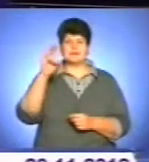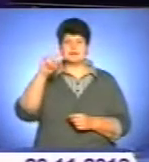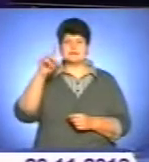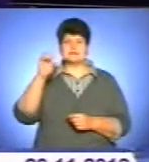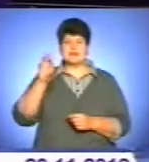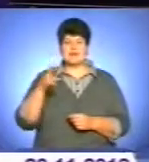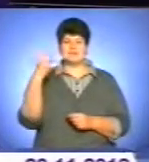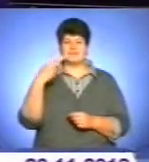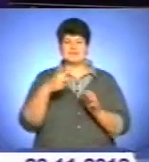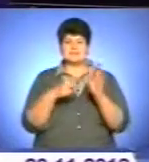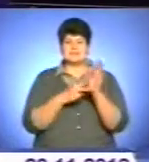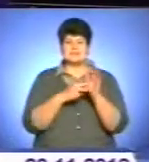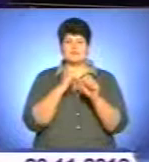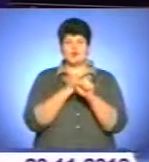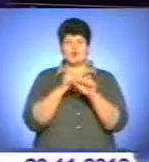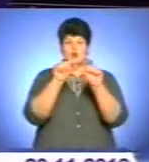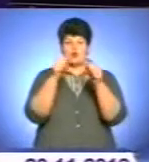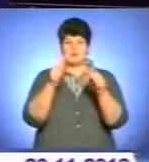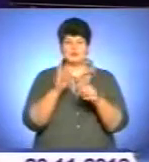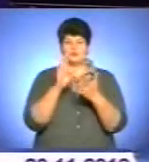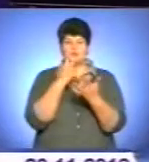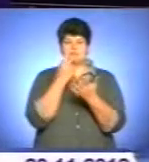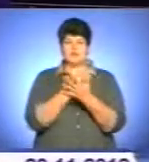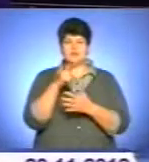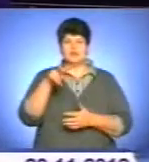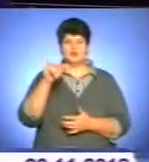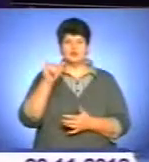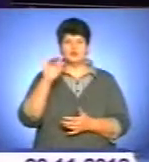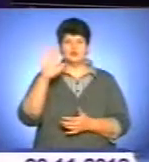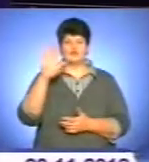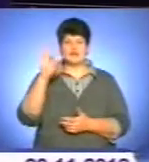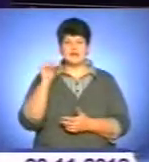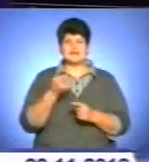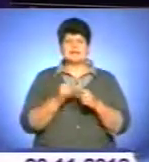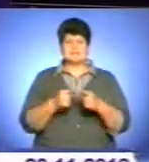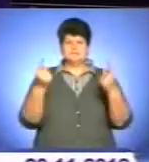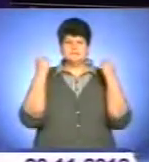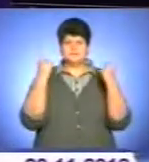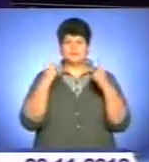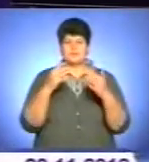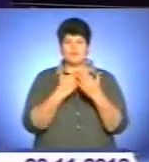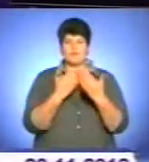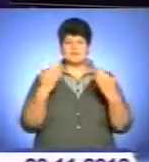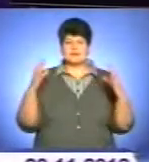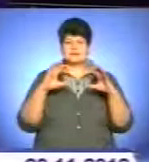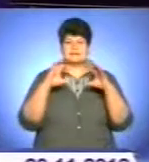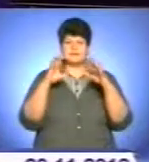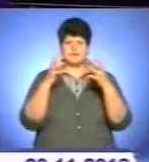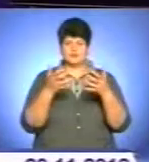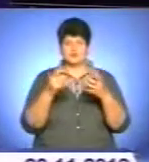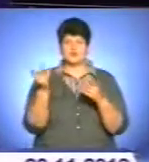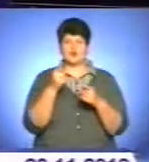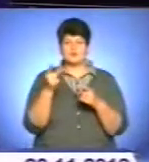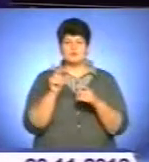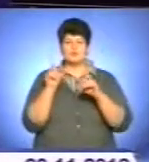робіт митця експонуватимуться у Луврі. Це один з найбільших музеїв світу. На виставку поїде і делегація з Тернопільщини. Там